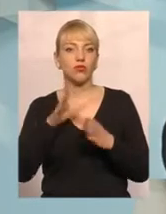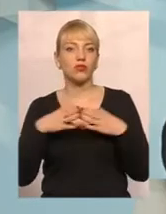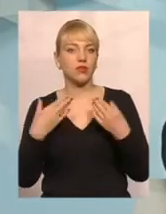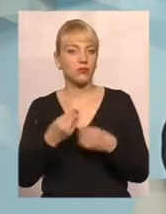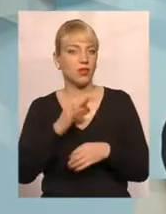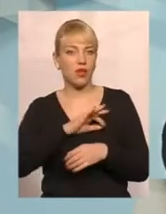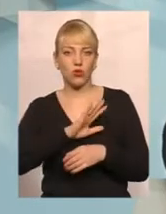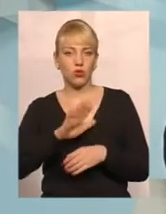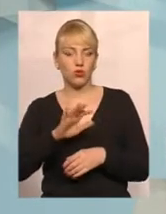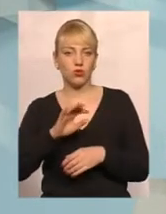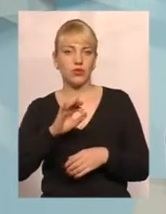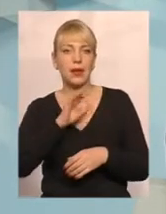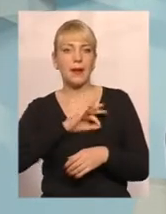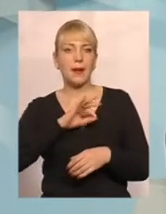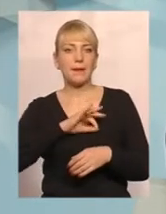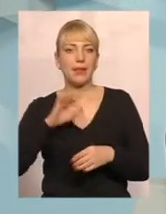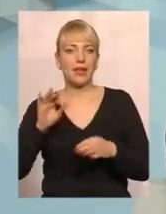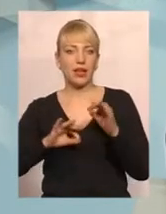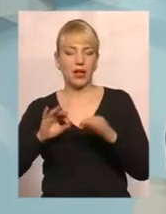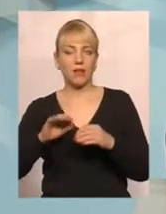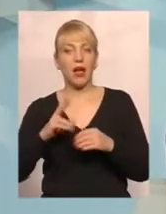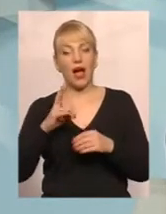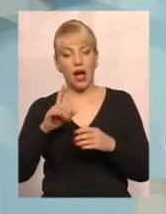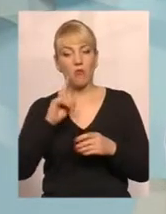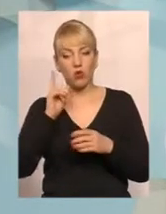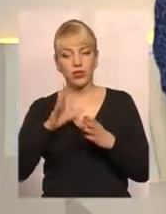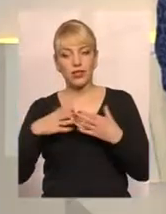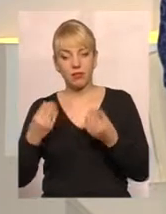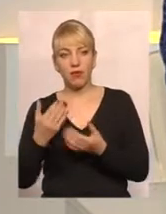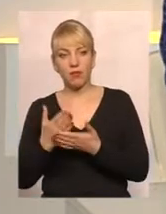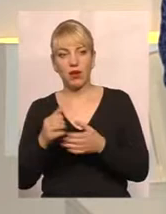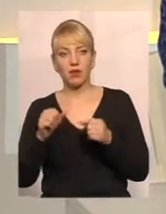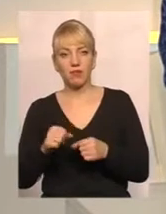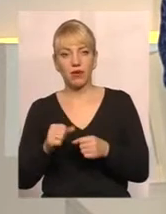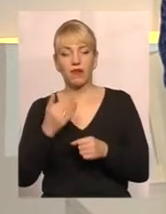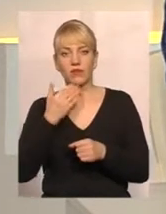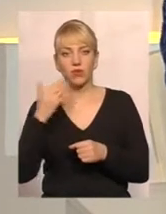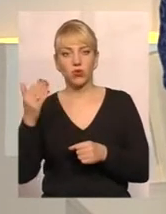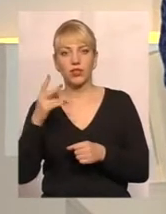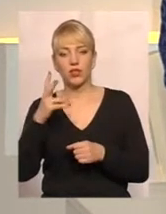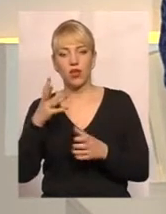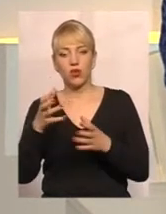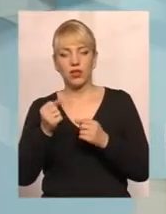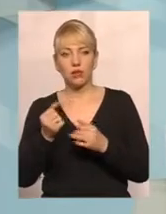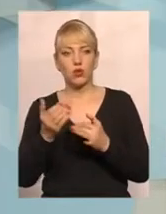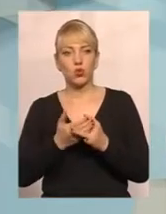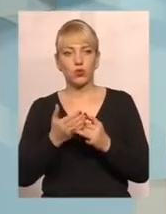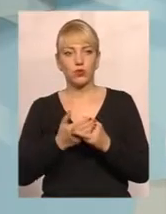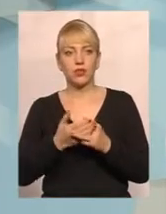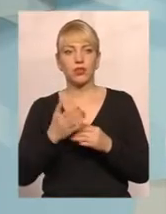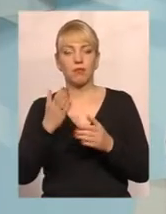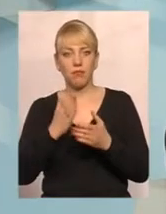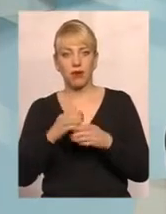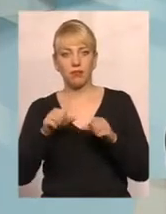користується пільгою. Але вона має право звернутися за отриманням субсидій? Вона має право, і в даному випадку